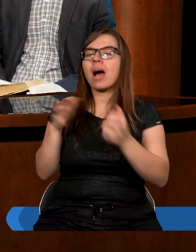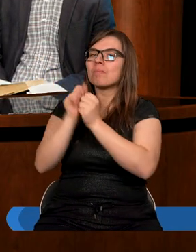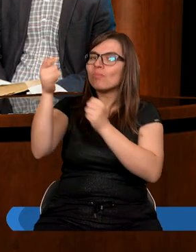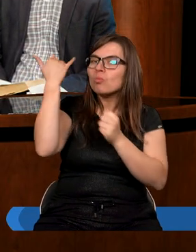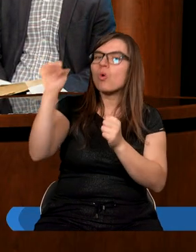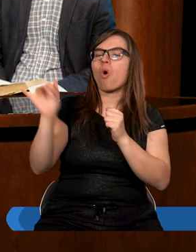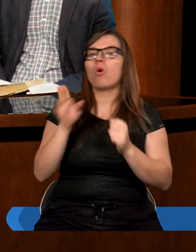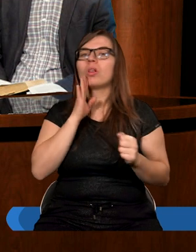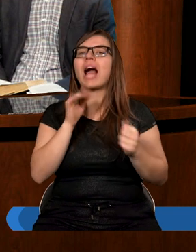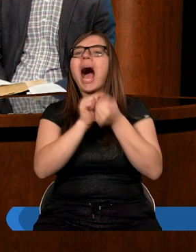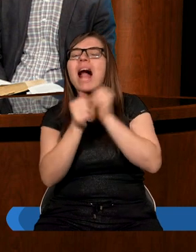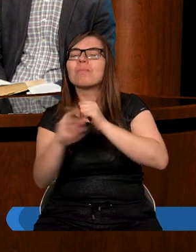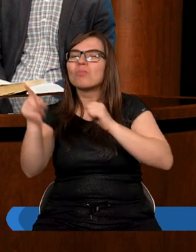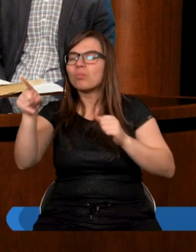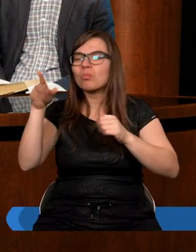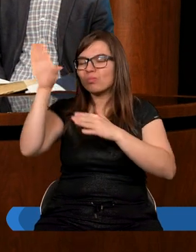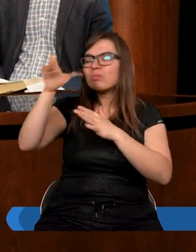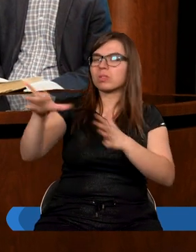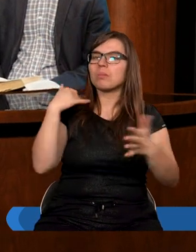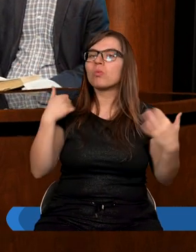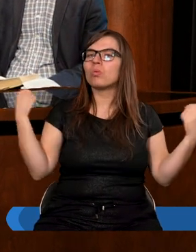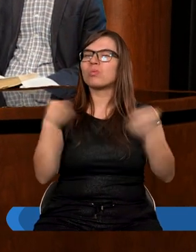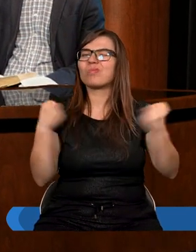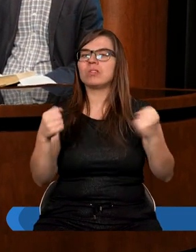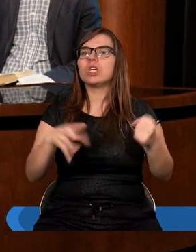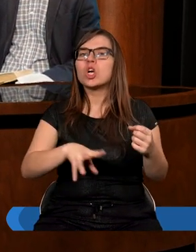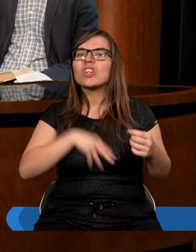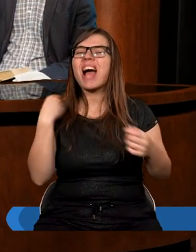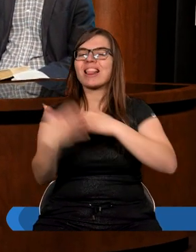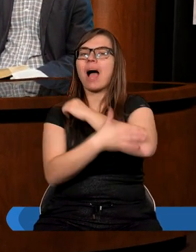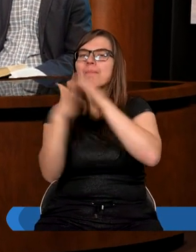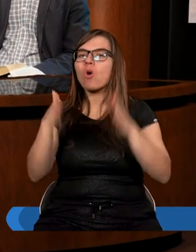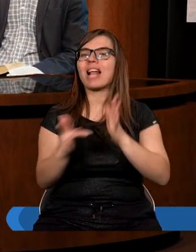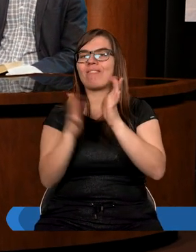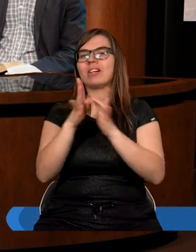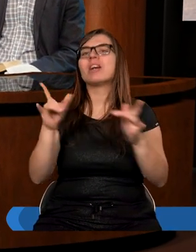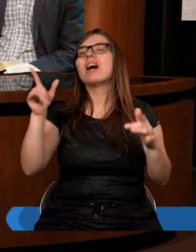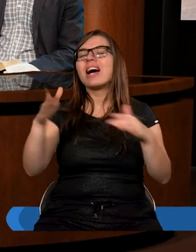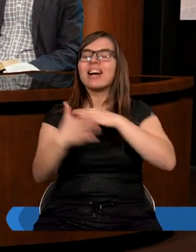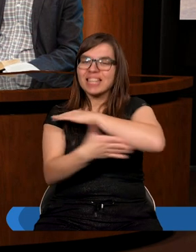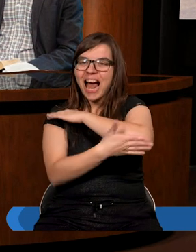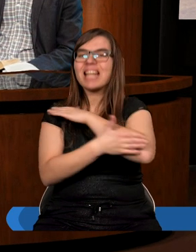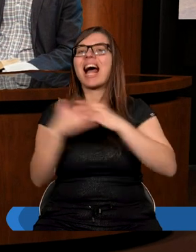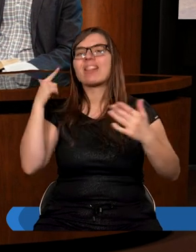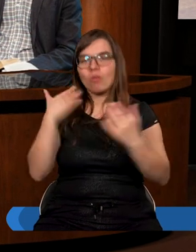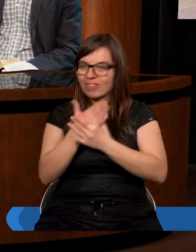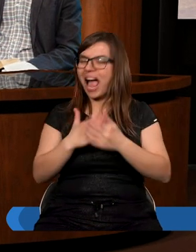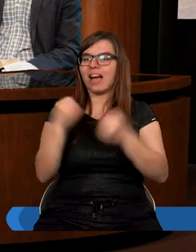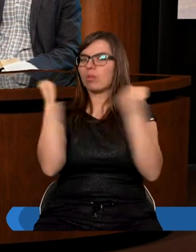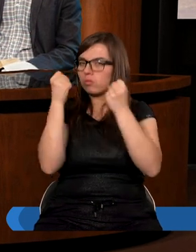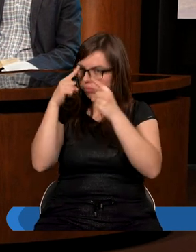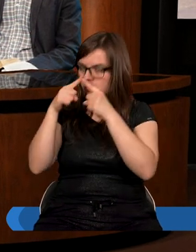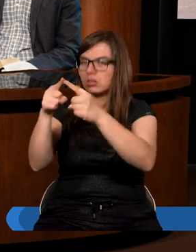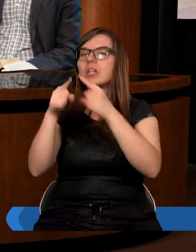postawę, czyli był wierny prawdzie, był wierny zasadom, które wyznawał, ale w miłości